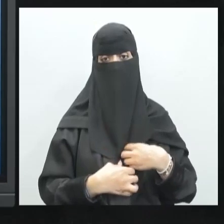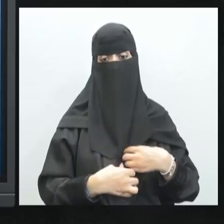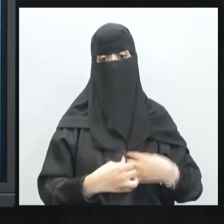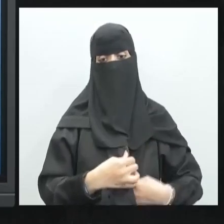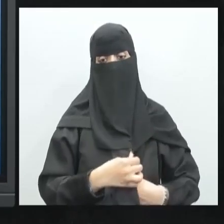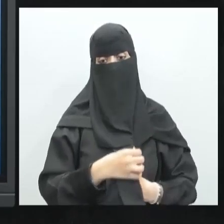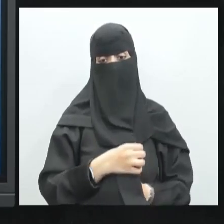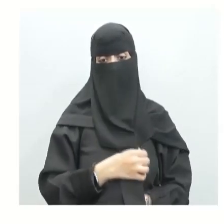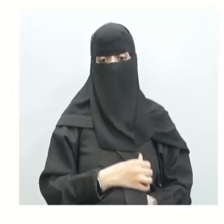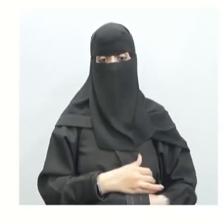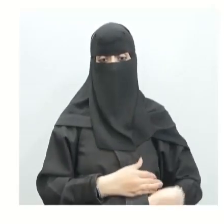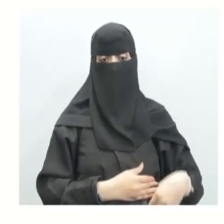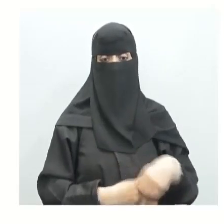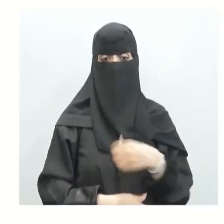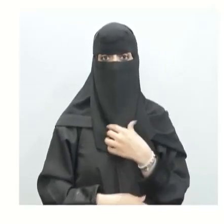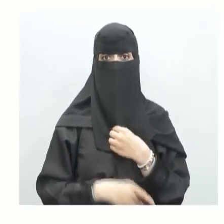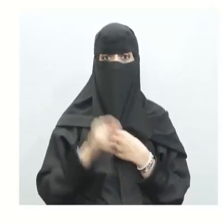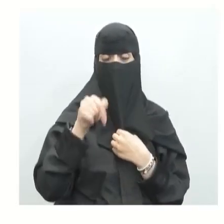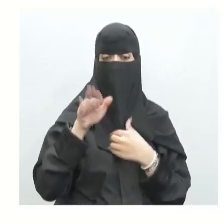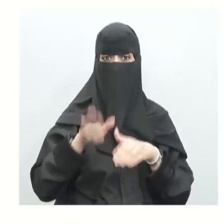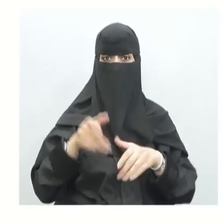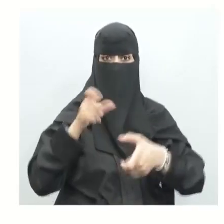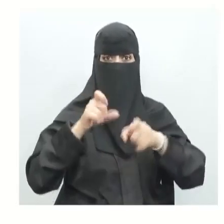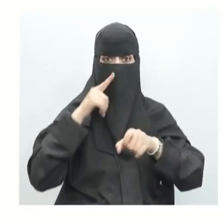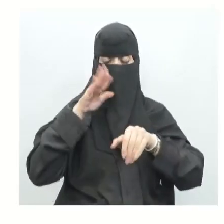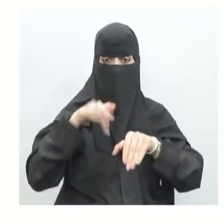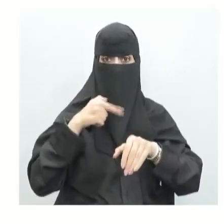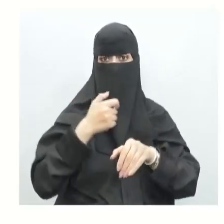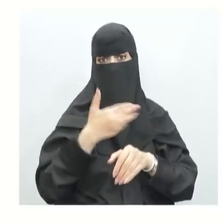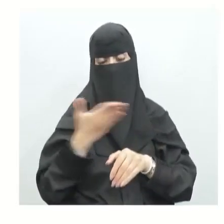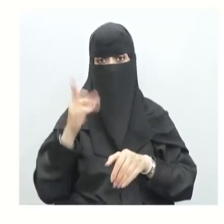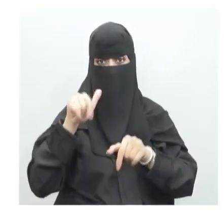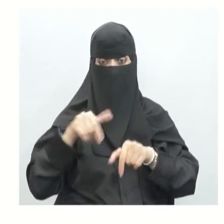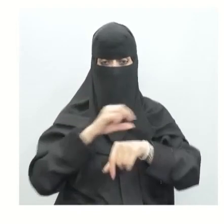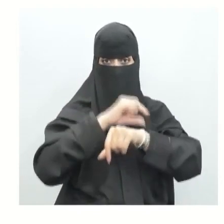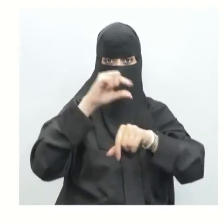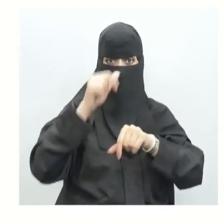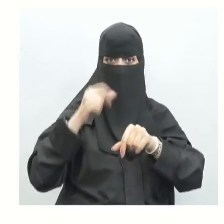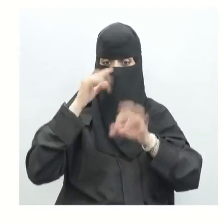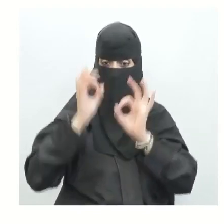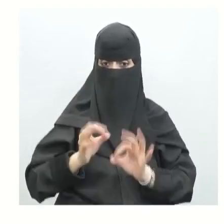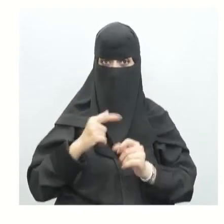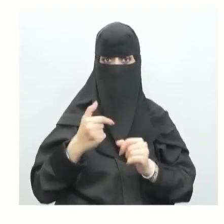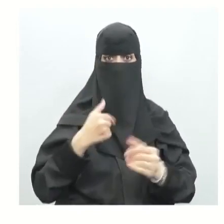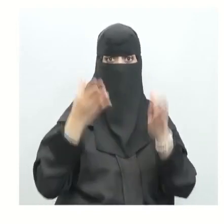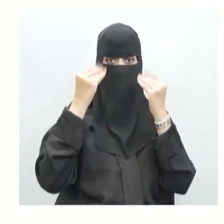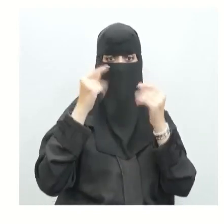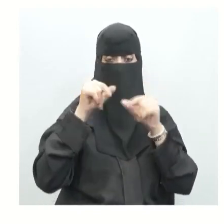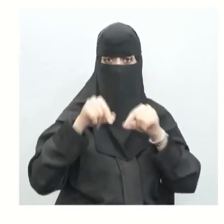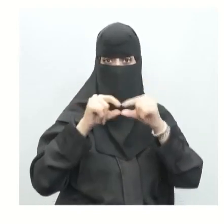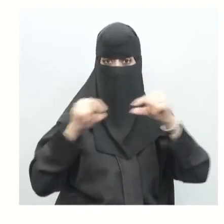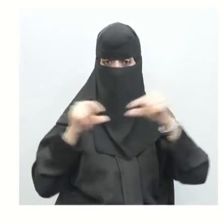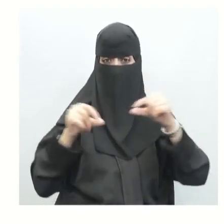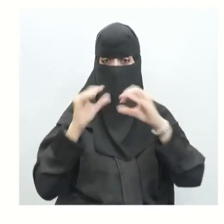التجربة في هذه التجربة بالتأكيد هناك العديد من العظام التي يجب دراستها كما يوجد أشريطها